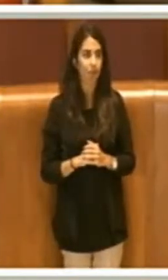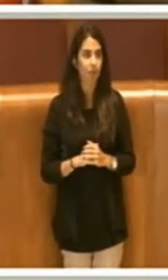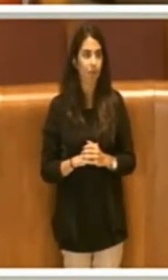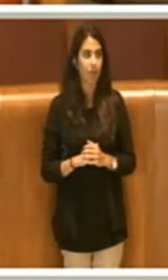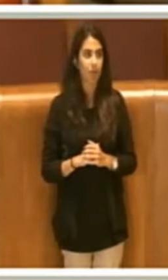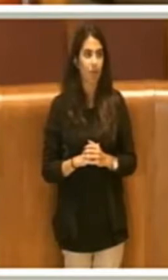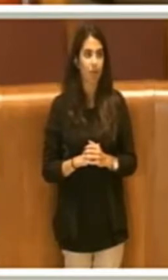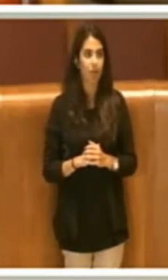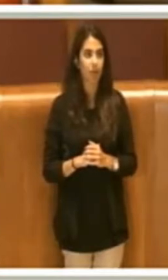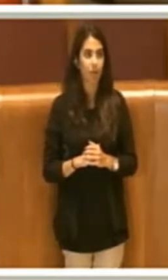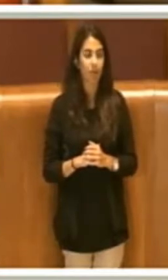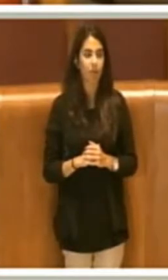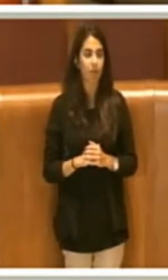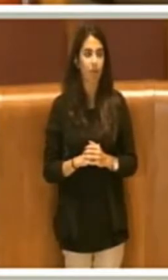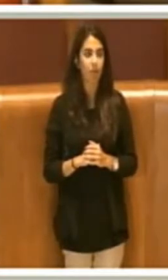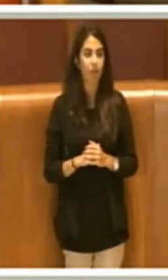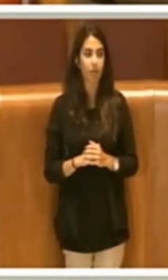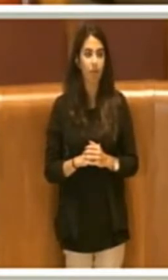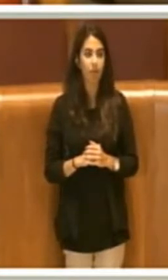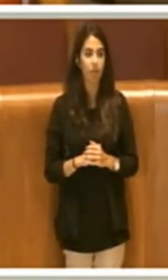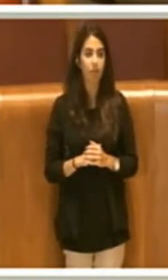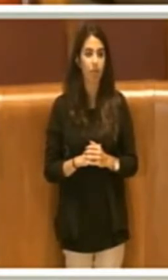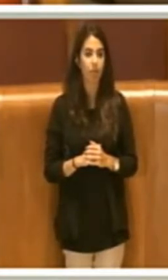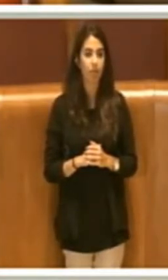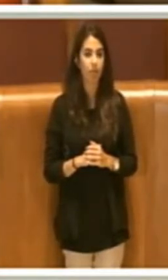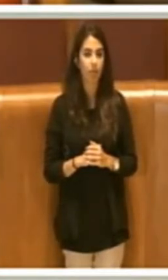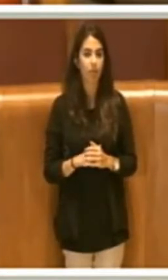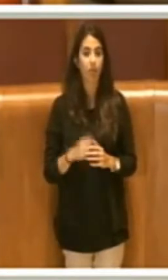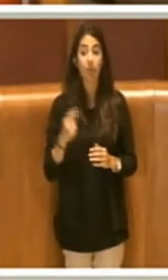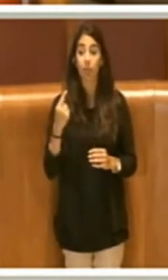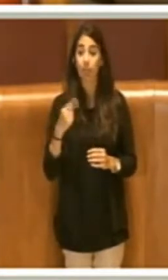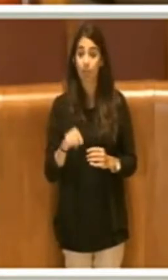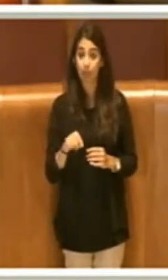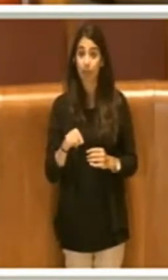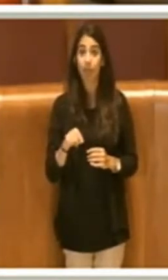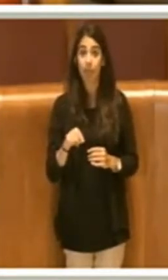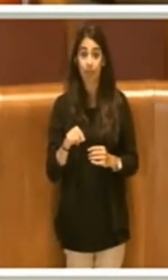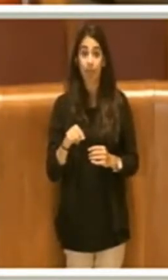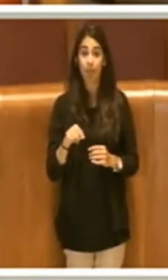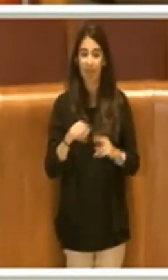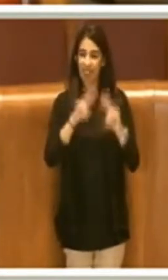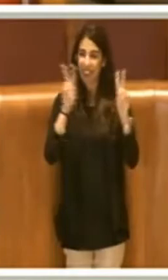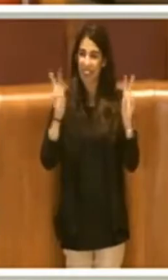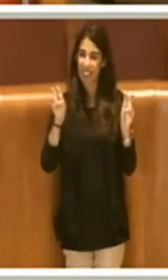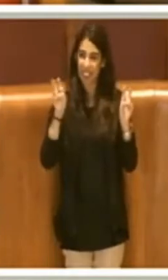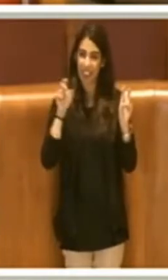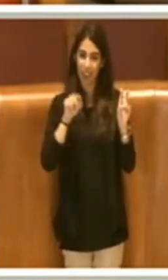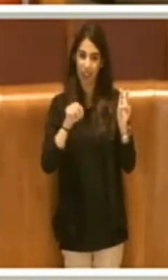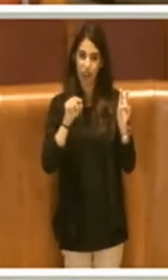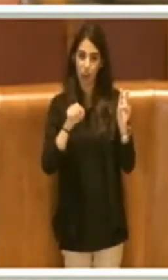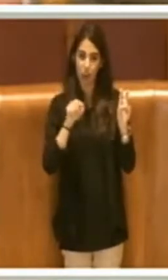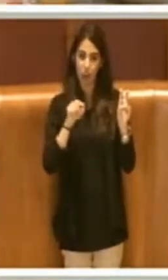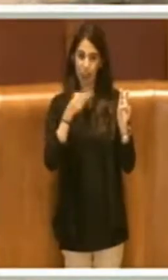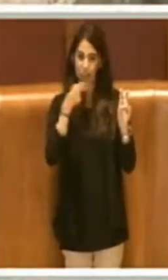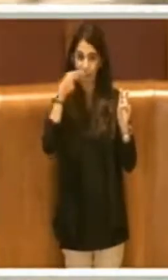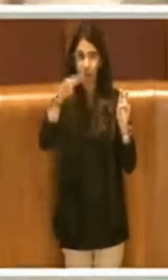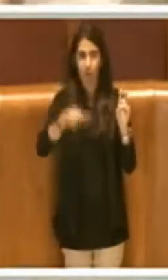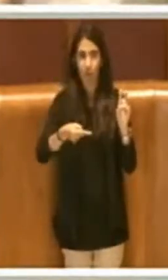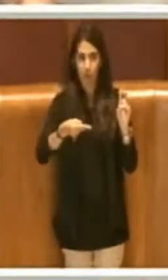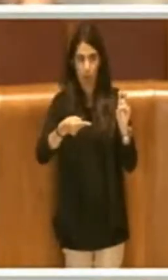È stato un argomento di questa intitolazione che è stato